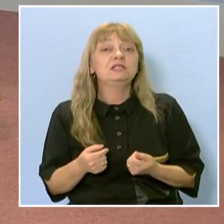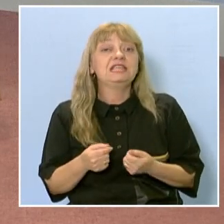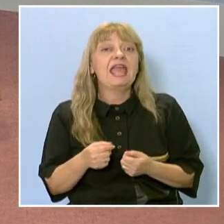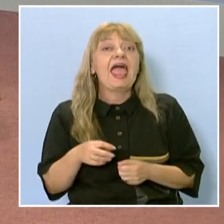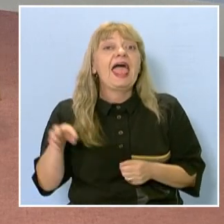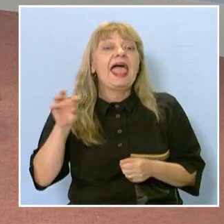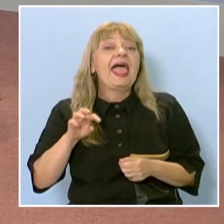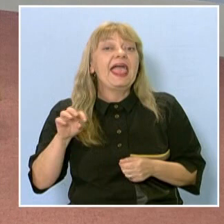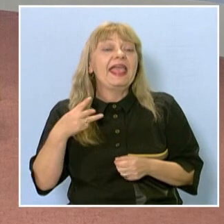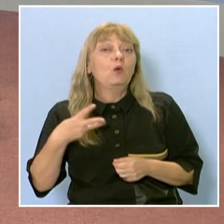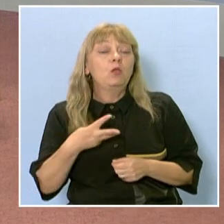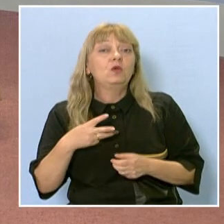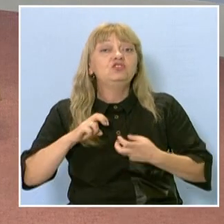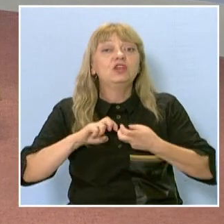проблем?